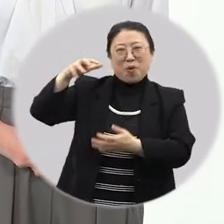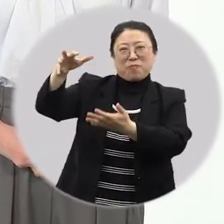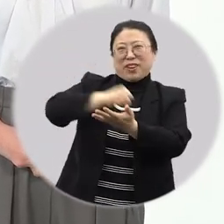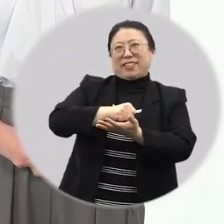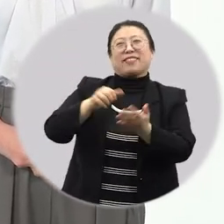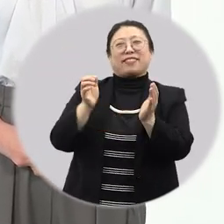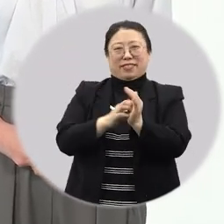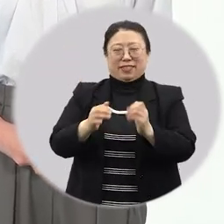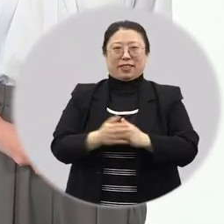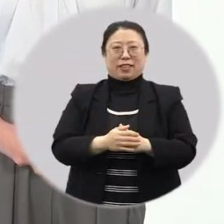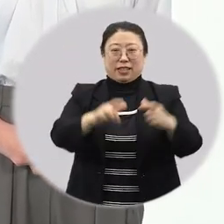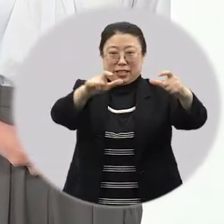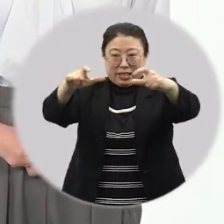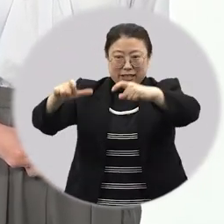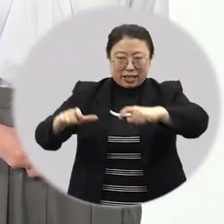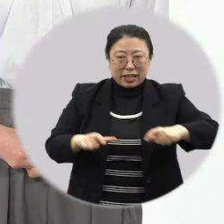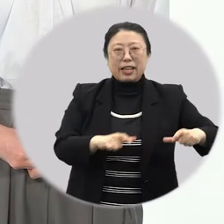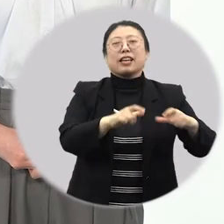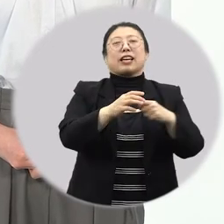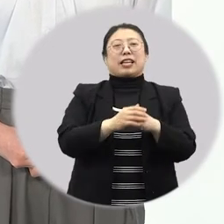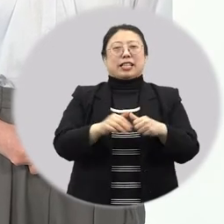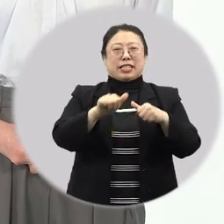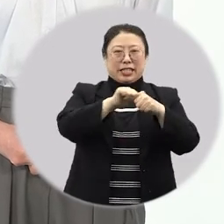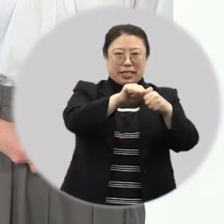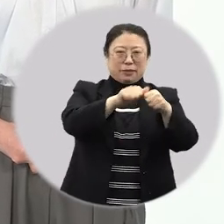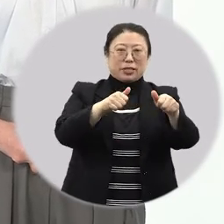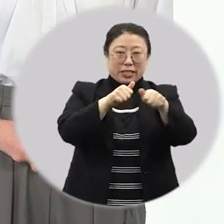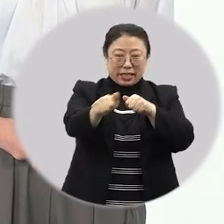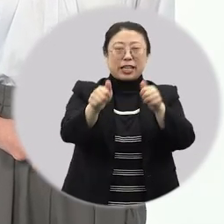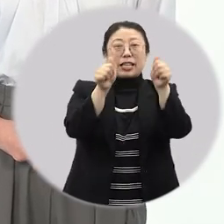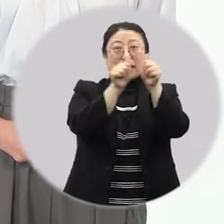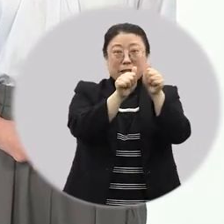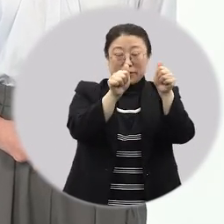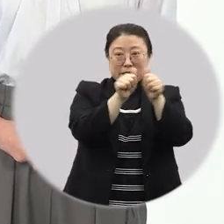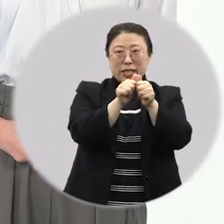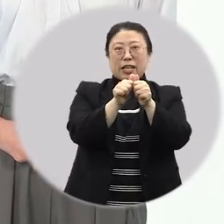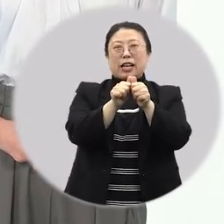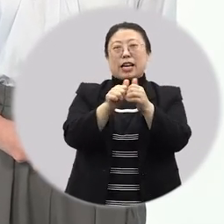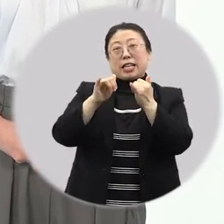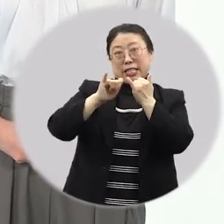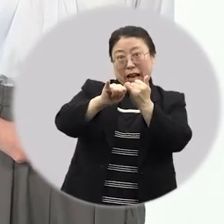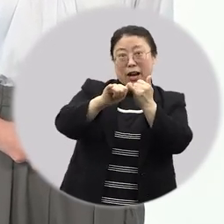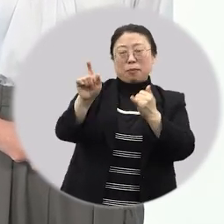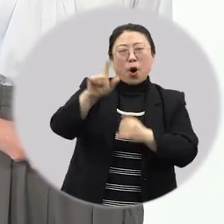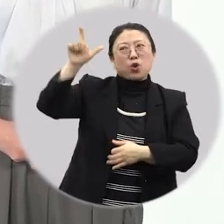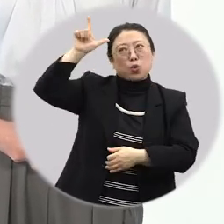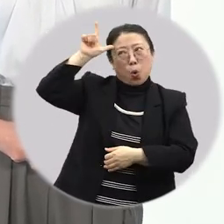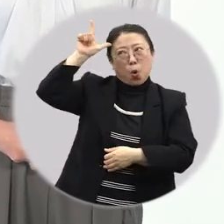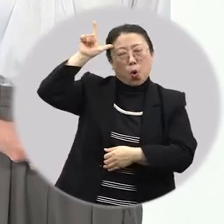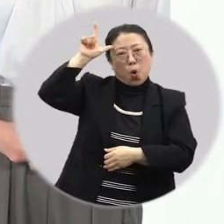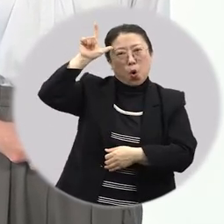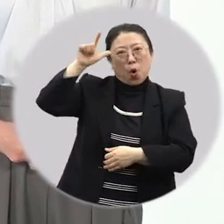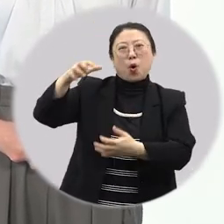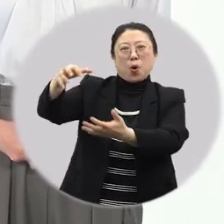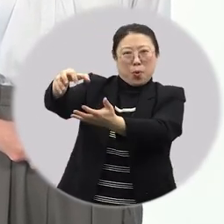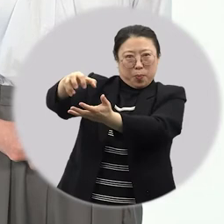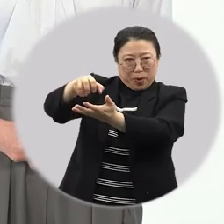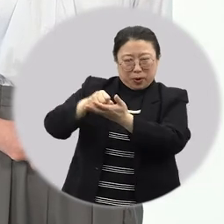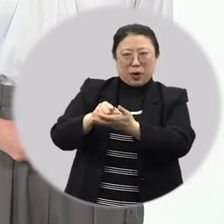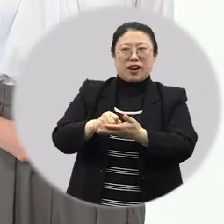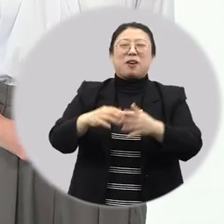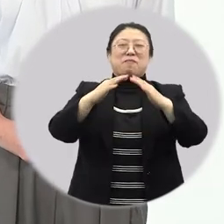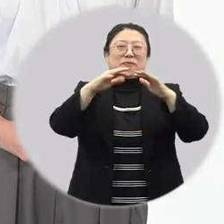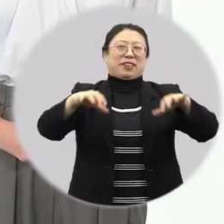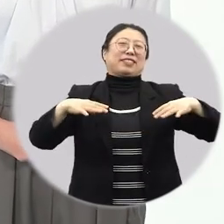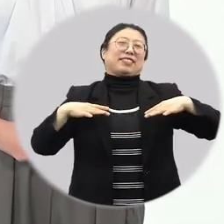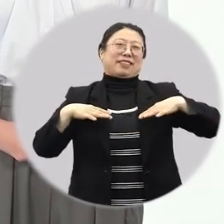받았네요. 이렇게 지역마다 열리는 단옷 씨름경기에서 승리한 사내는 상으로 소 한 마리를 받기도 하고 온